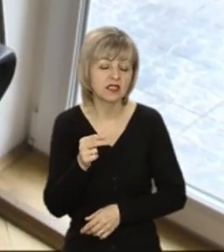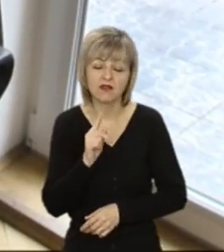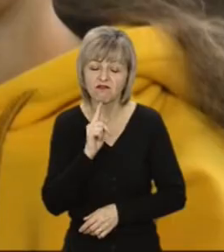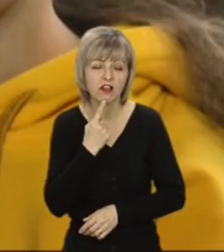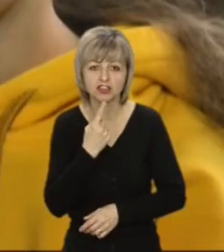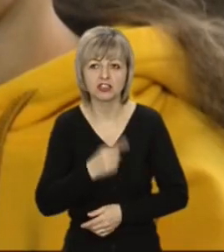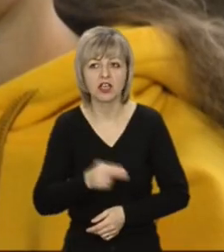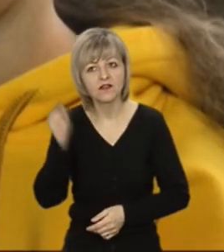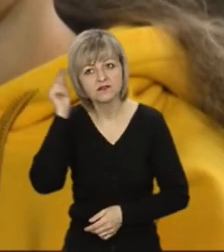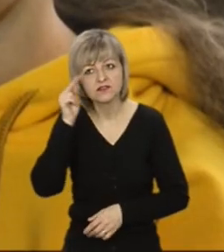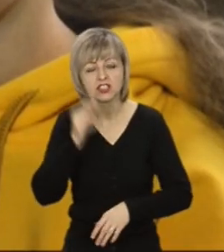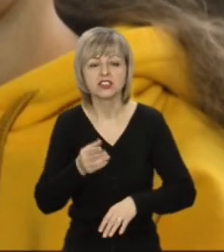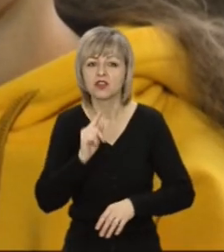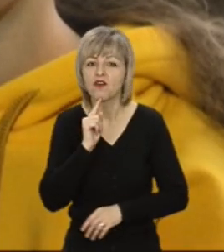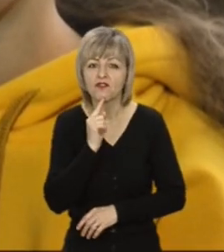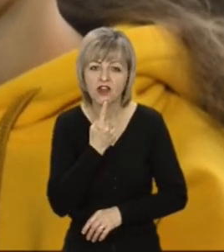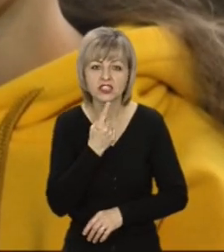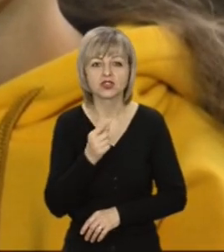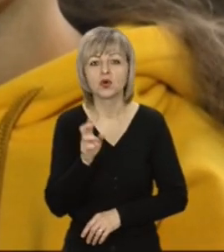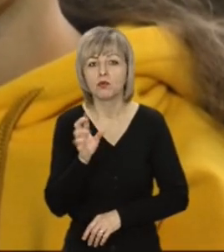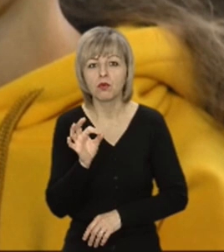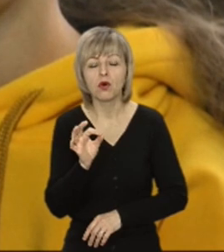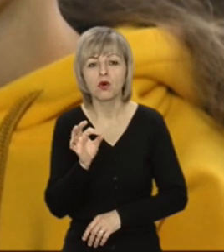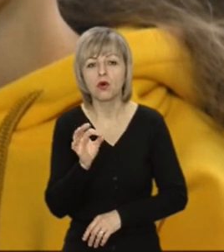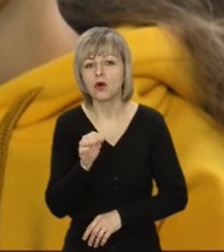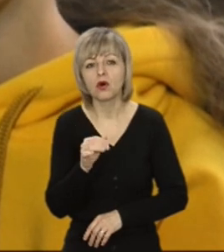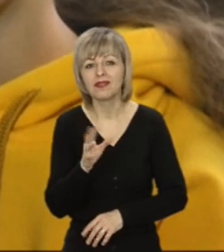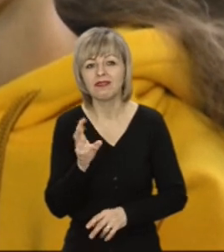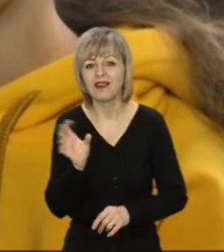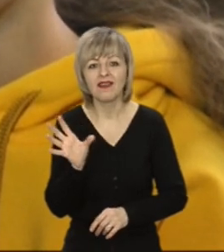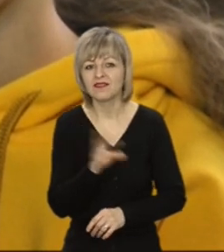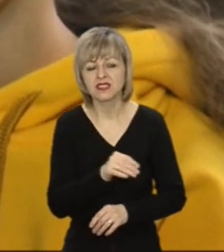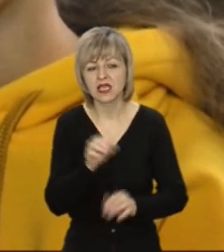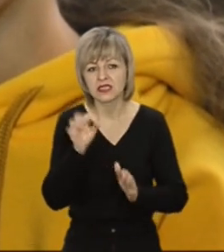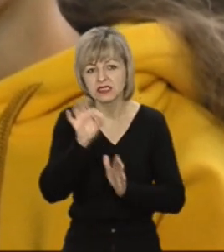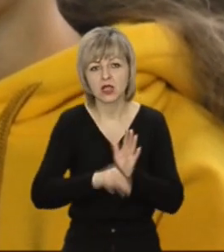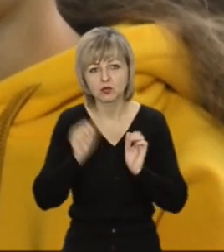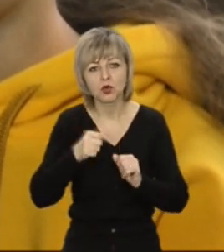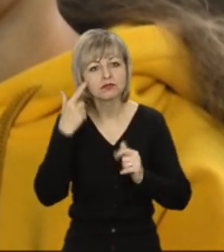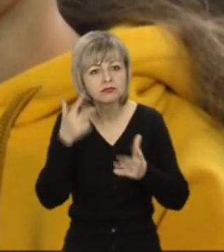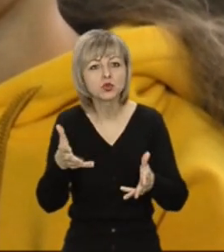ж важче. Вчитися набагато важче, що ти можеш там не зрозуміти з першого разу.